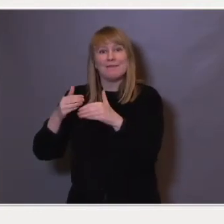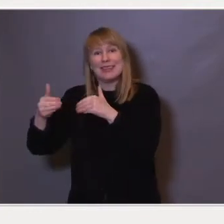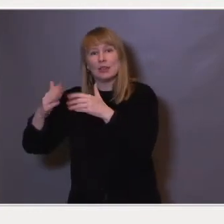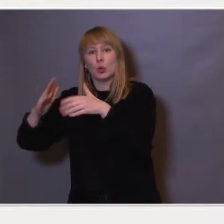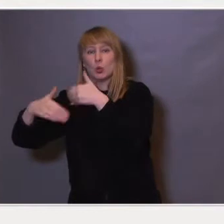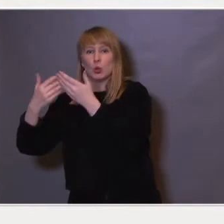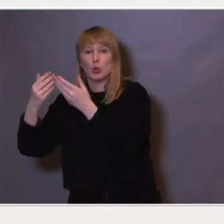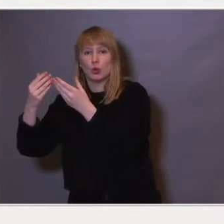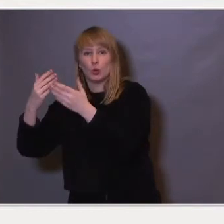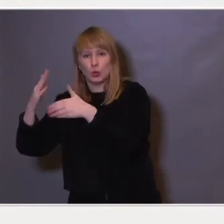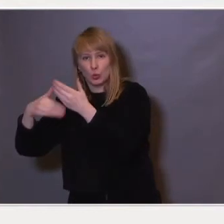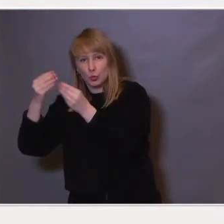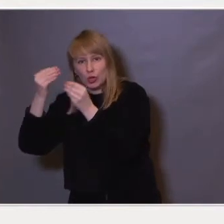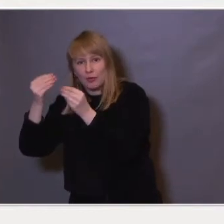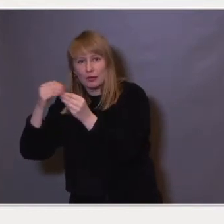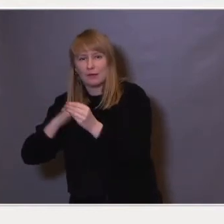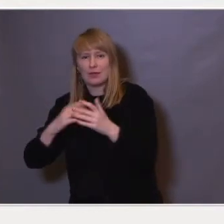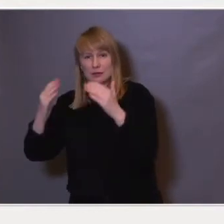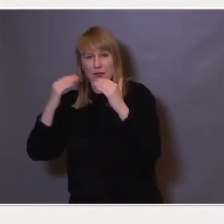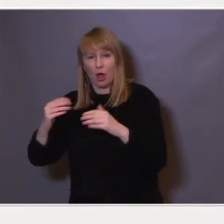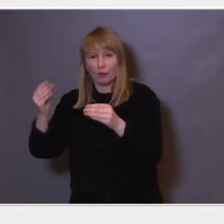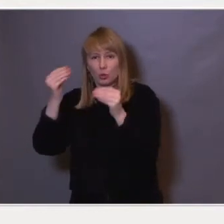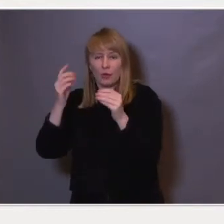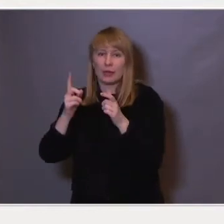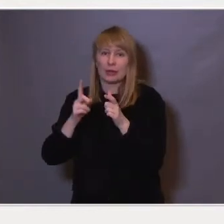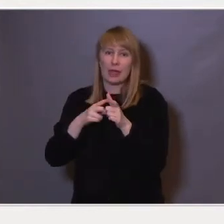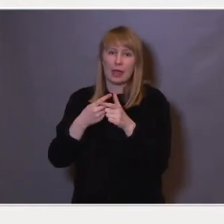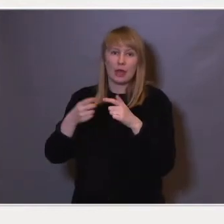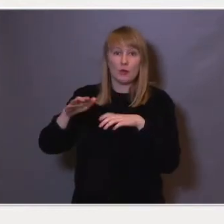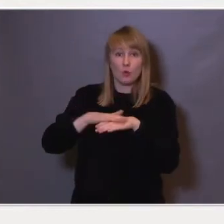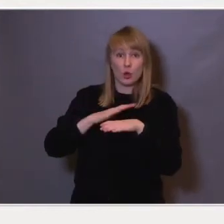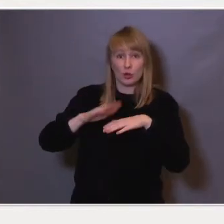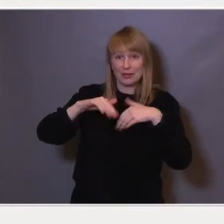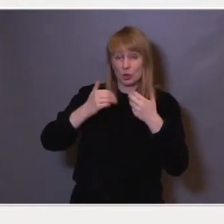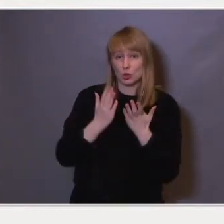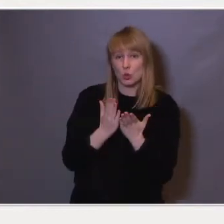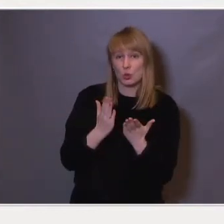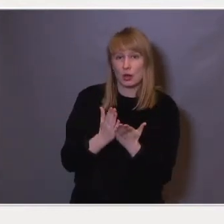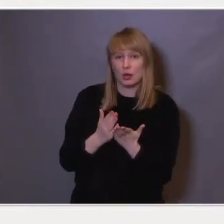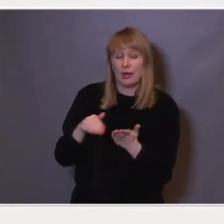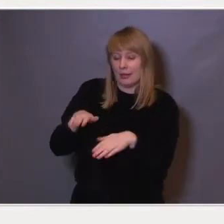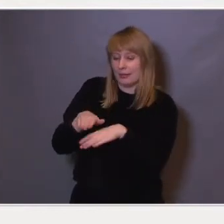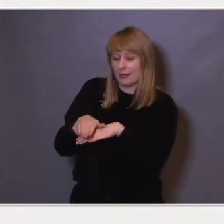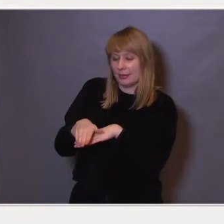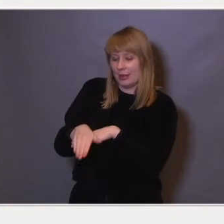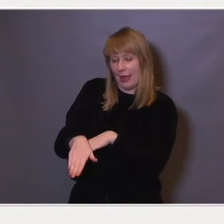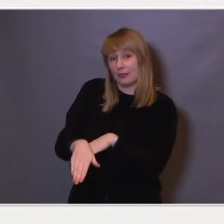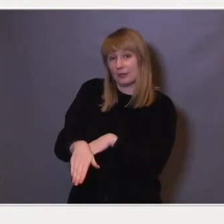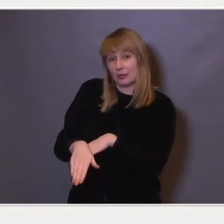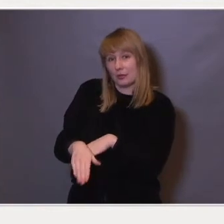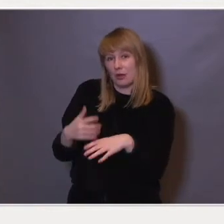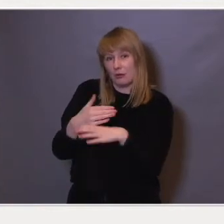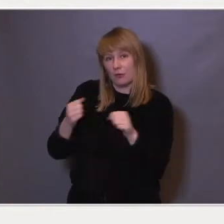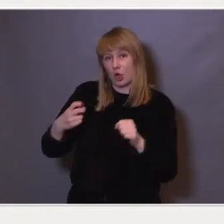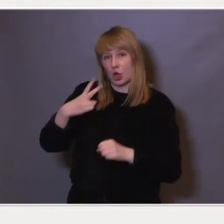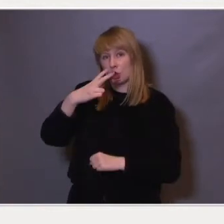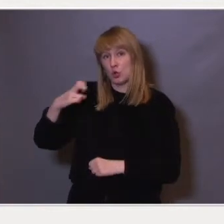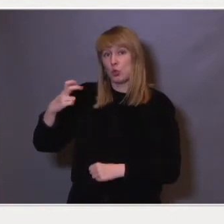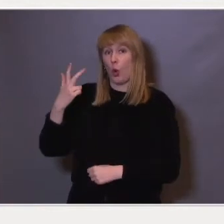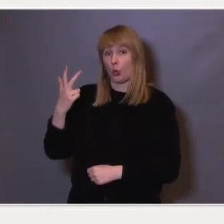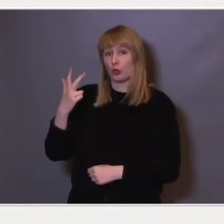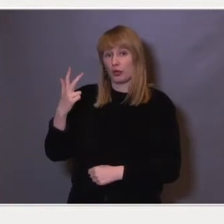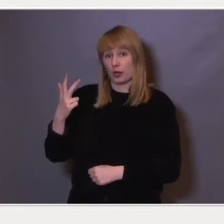utdanning, blant de som har lavere utdanning enn fullført videregående, den har gått ned på ti år fra 2008,